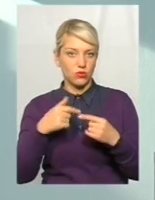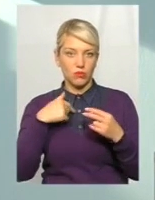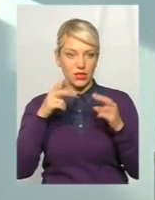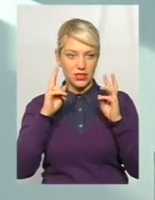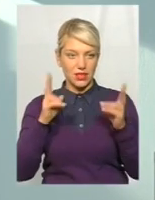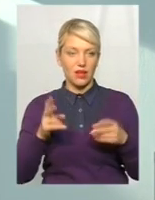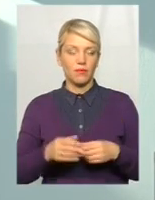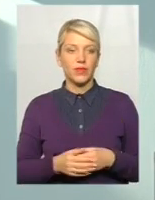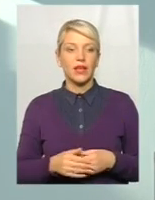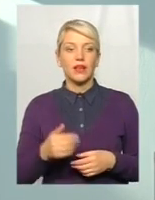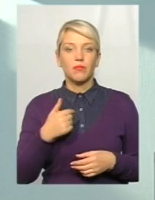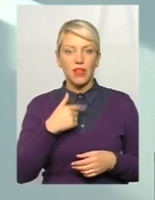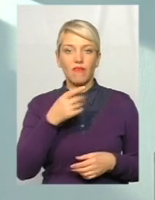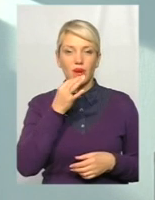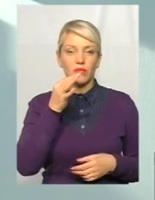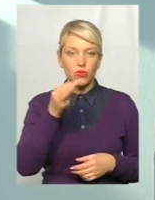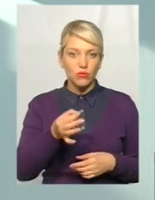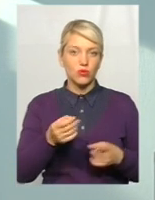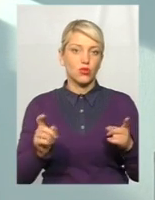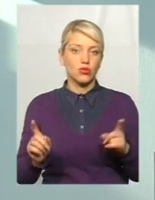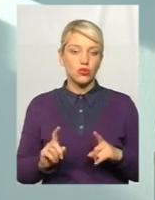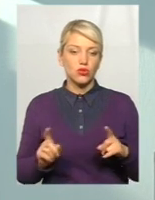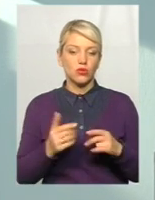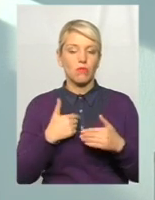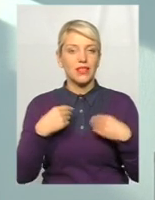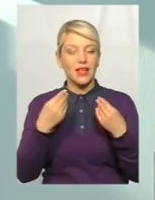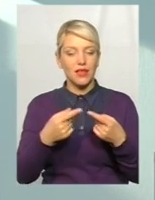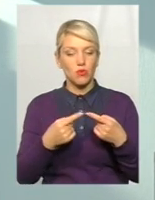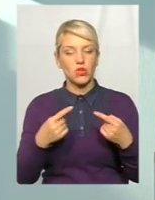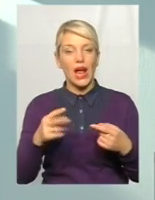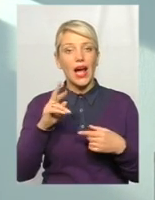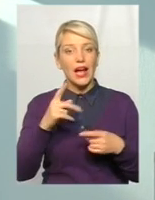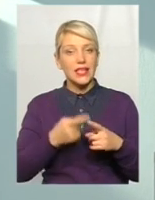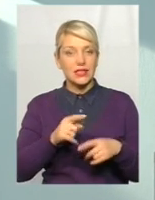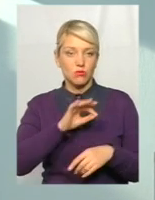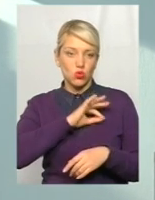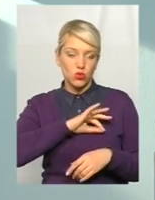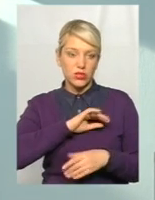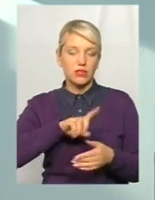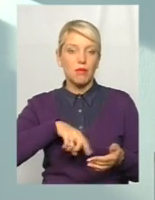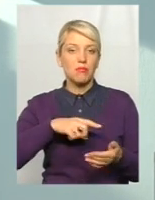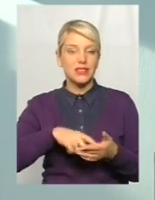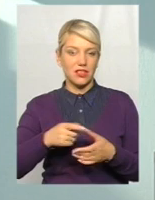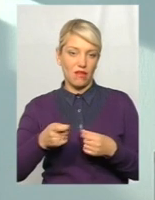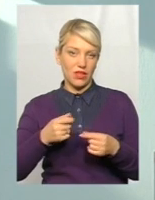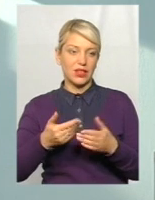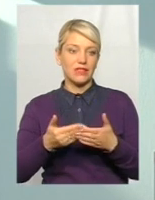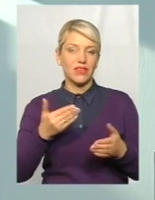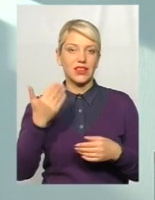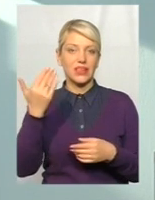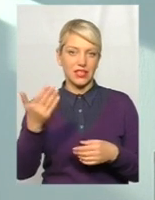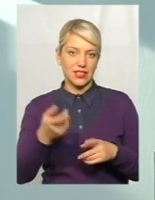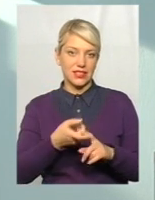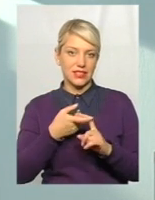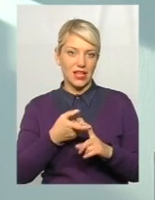Ну, тут, скажемо, ми даємо інструмент, але вже як інструментом скористається міська влада, це від неї залежить, що буде реалізовано, які напрямки, чи це